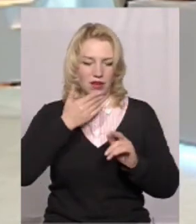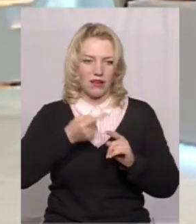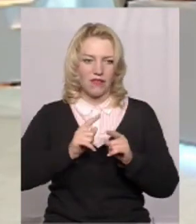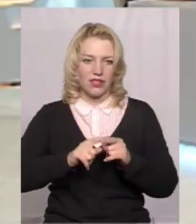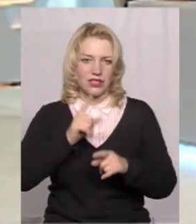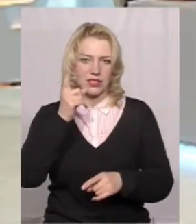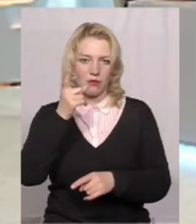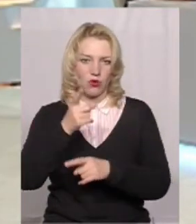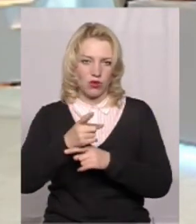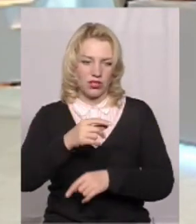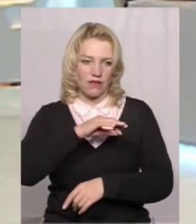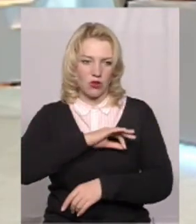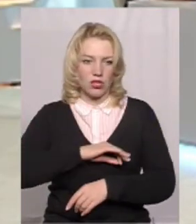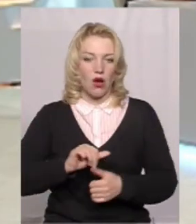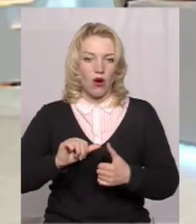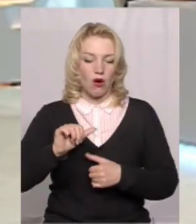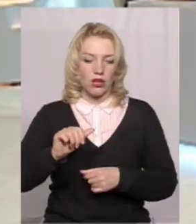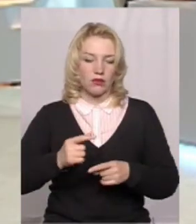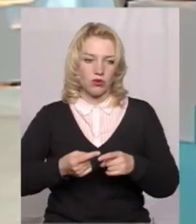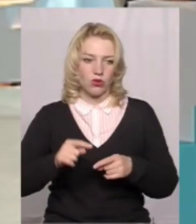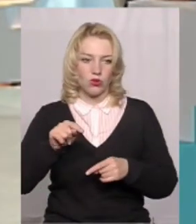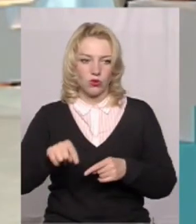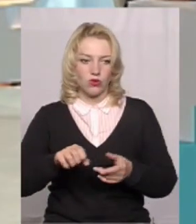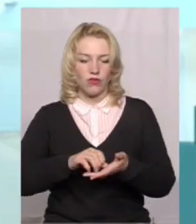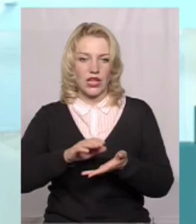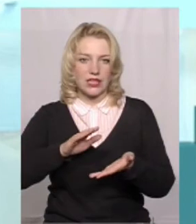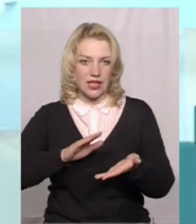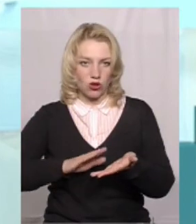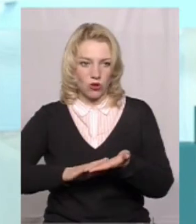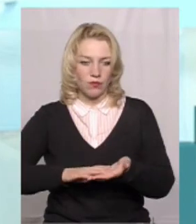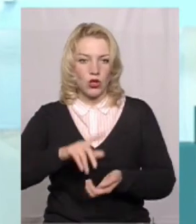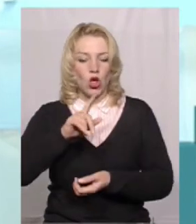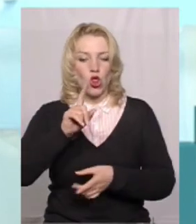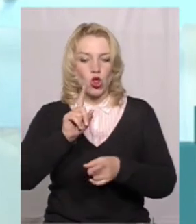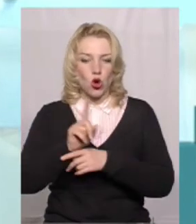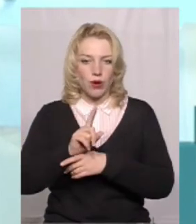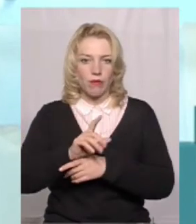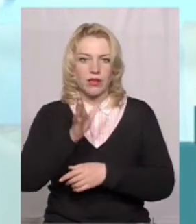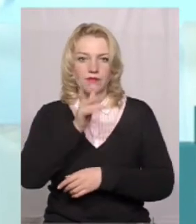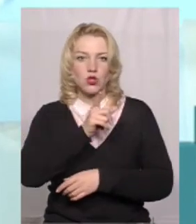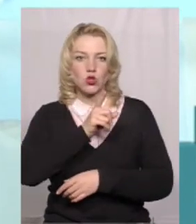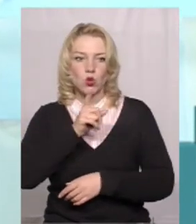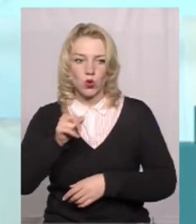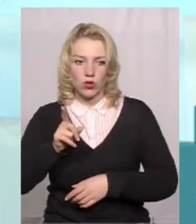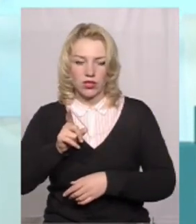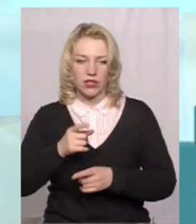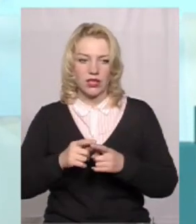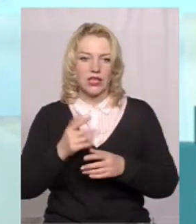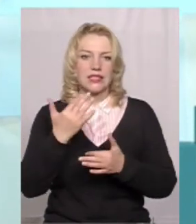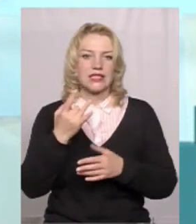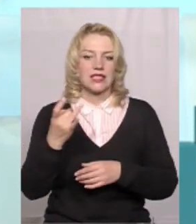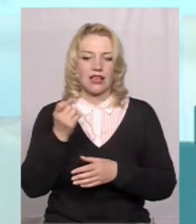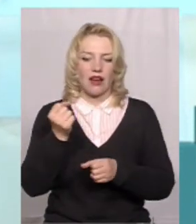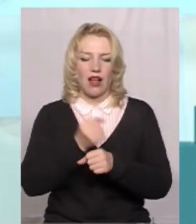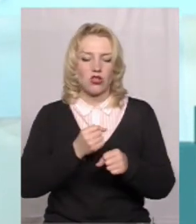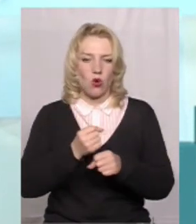категорично забороняється його використовувати. Крім того, тут вказано норми, сроки, кратність обробітків,